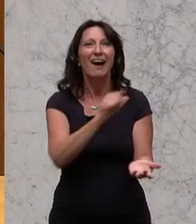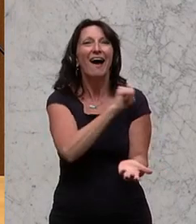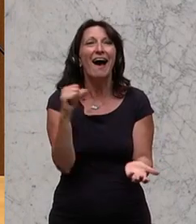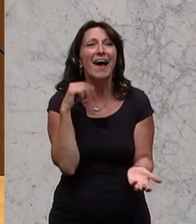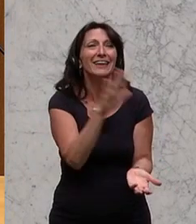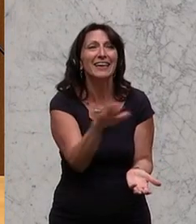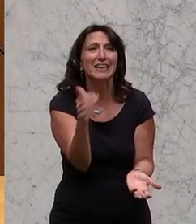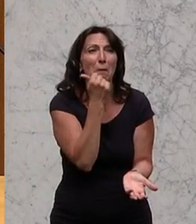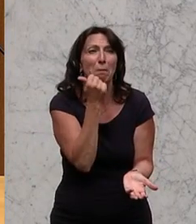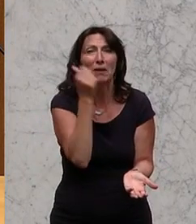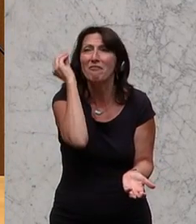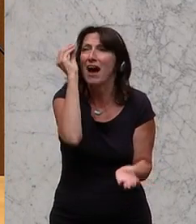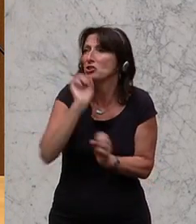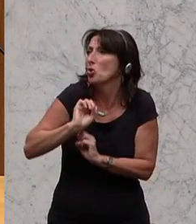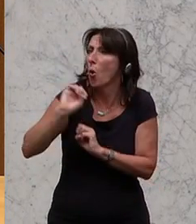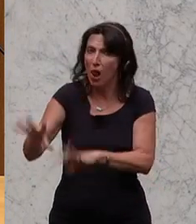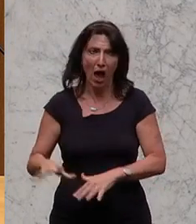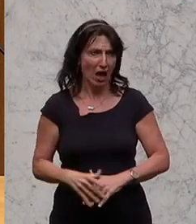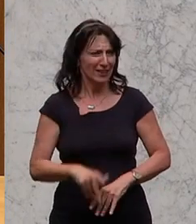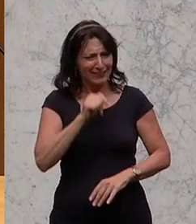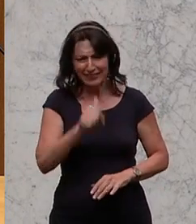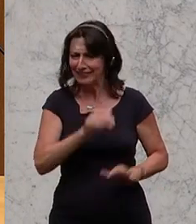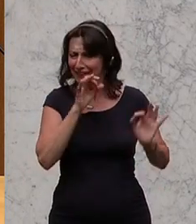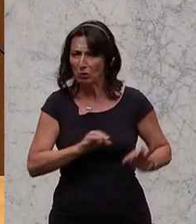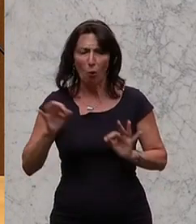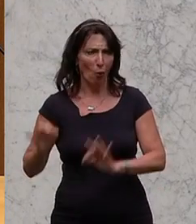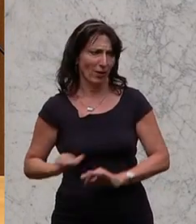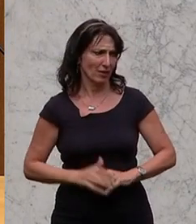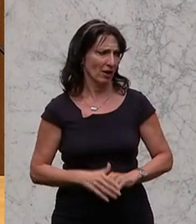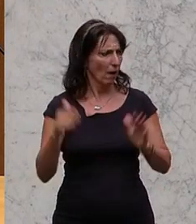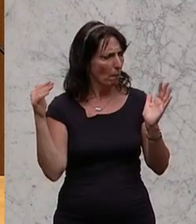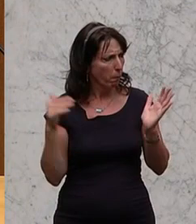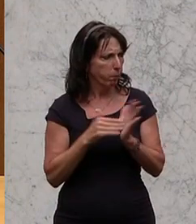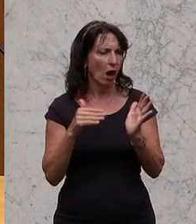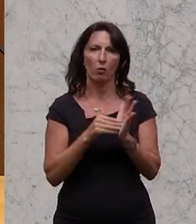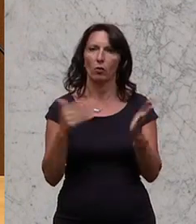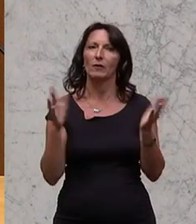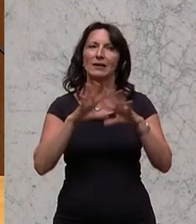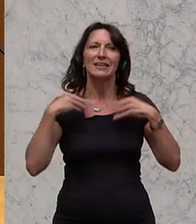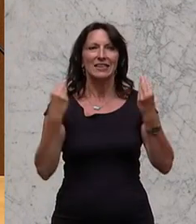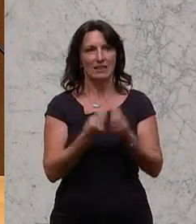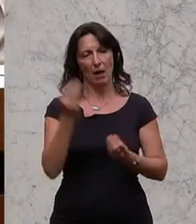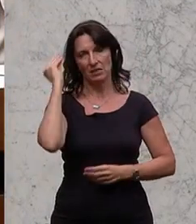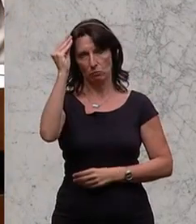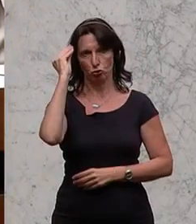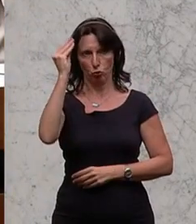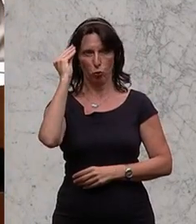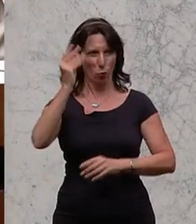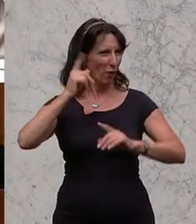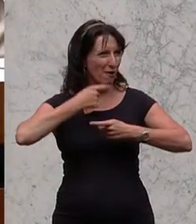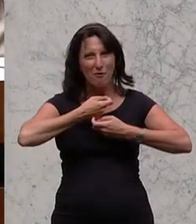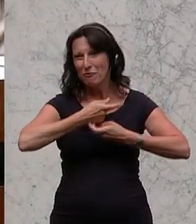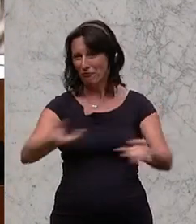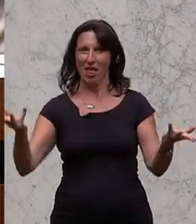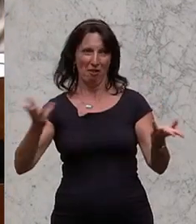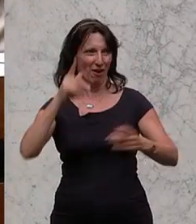Ich finde das nicht aufrichtig. Ich finde das nicht okay. Wir brauchen eine gemeinsame Schule der Vielfalt und deswegen natürlich